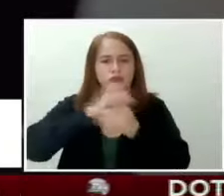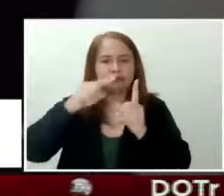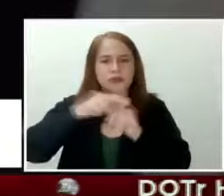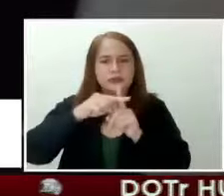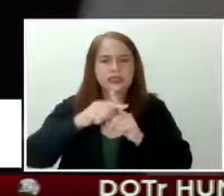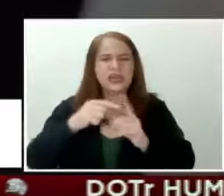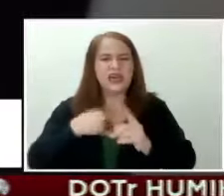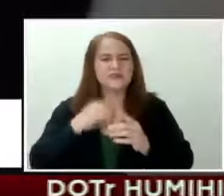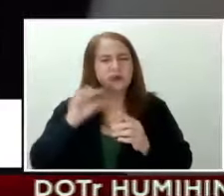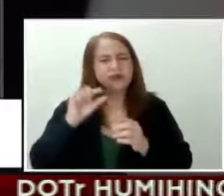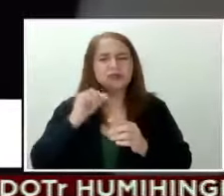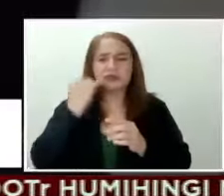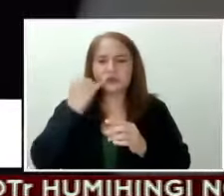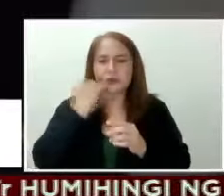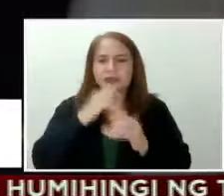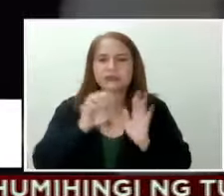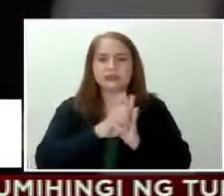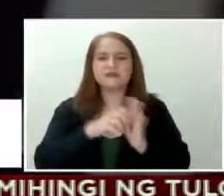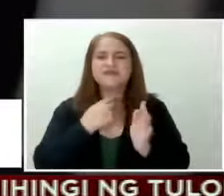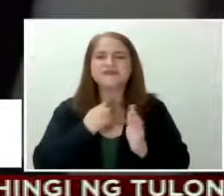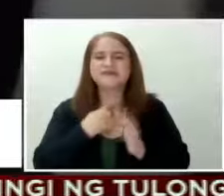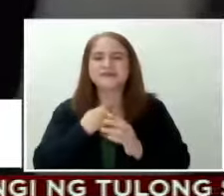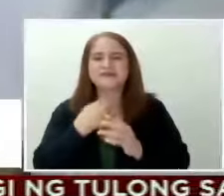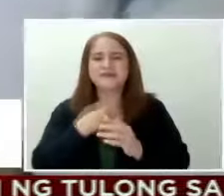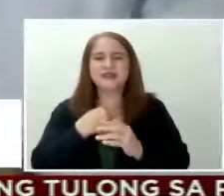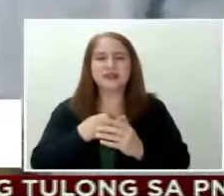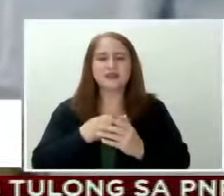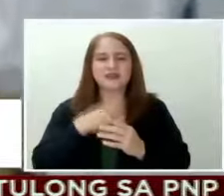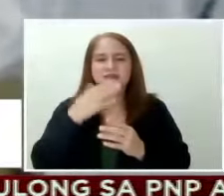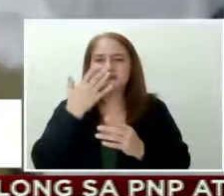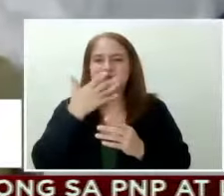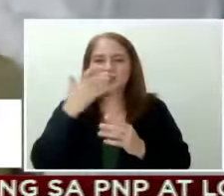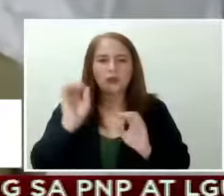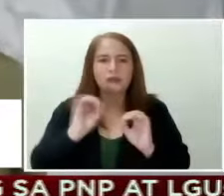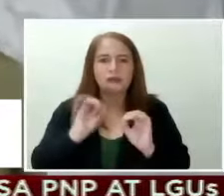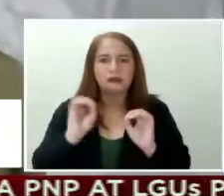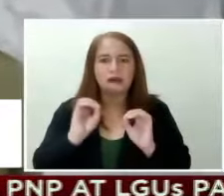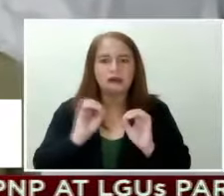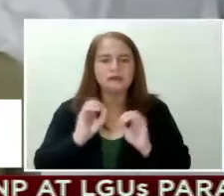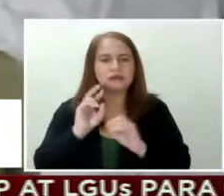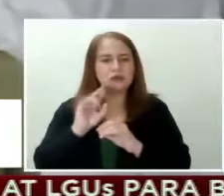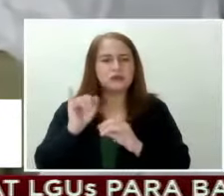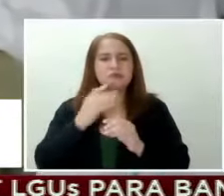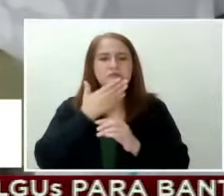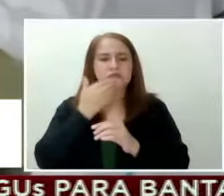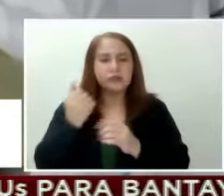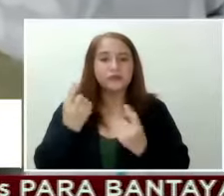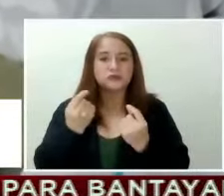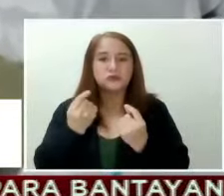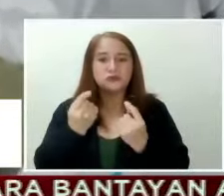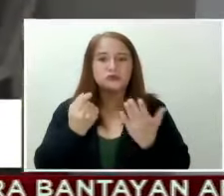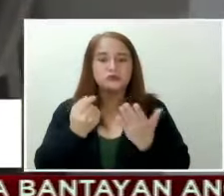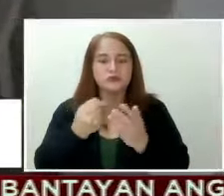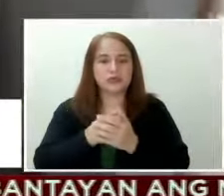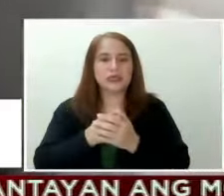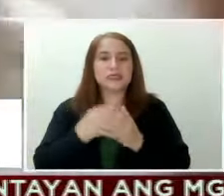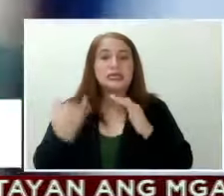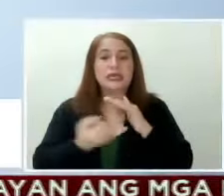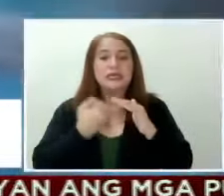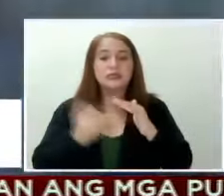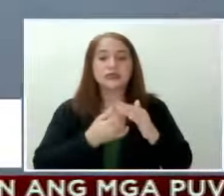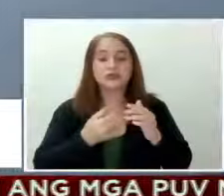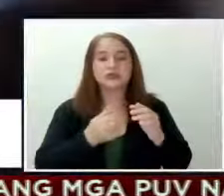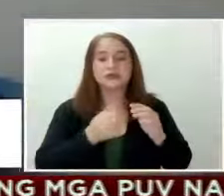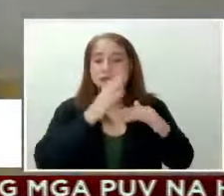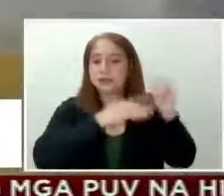symptoms gaya ng dry cough at loss of smell. Payo ni Riva, mas mainam na sa isolation facility magtungo